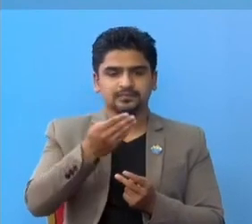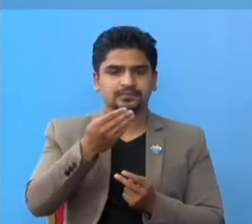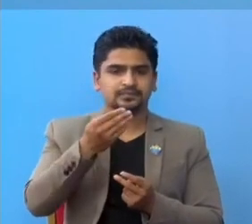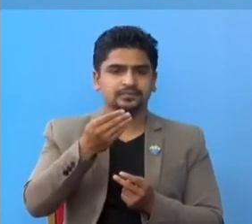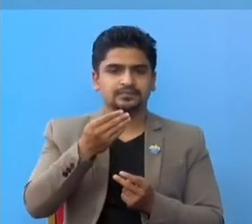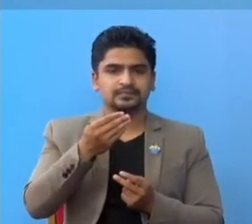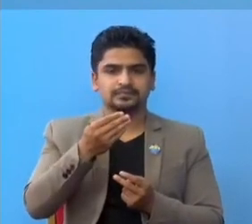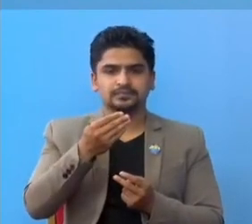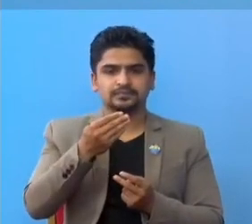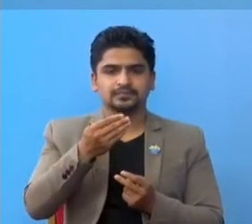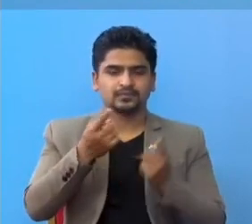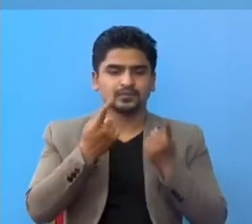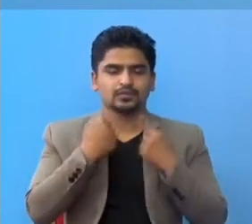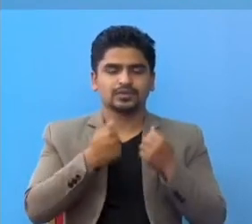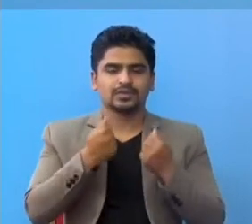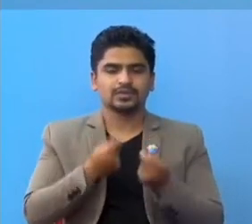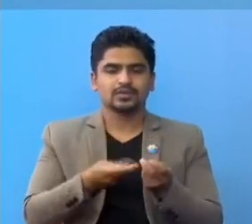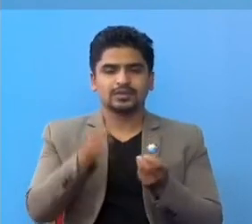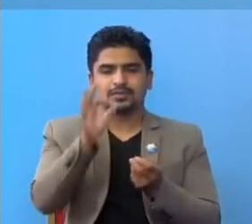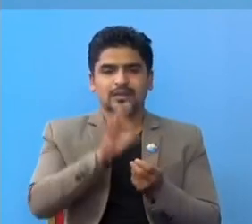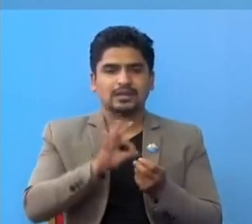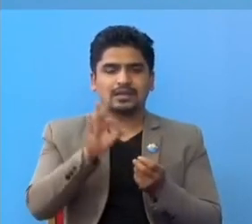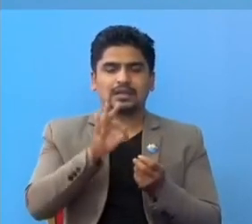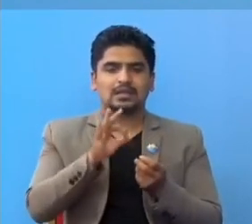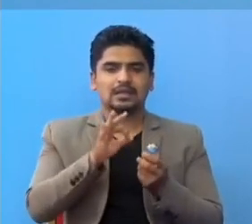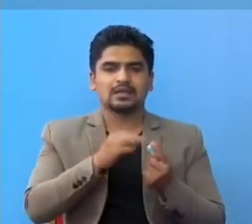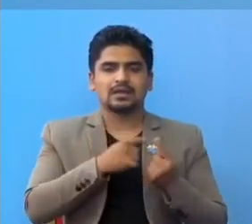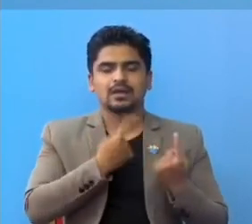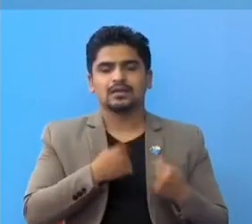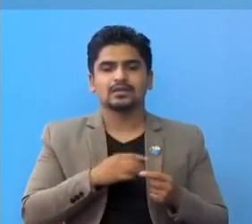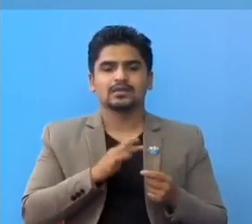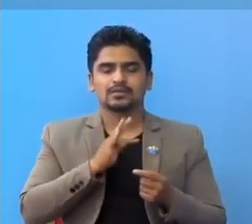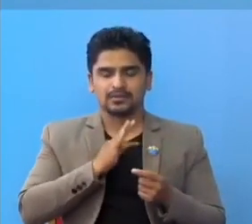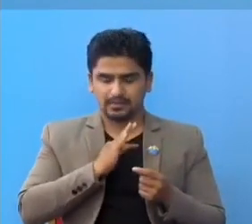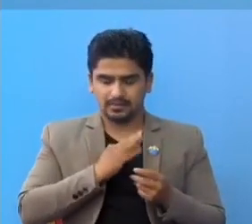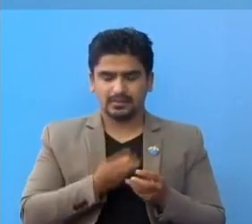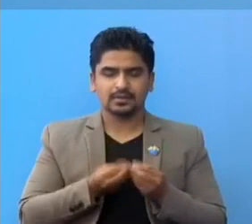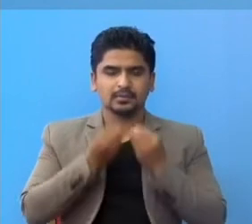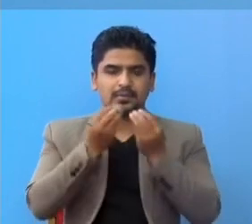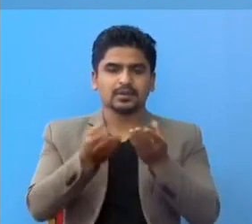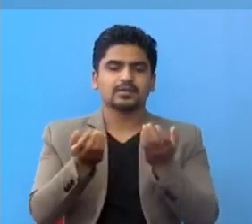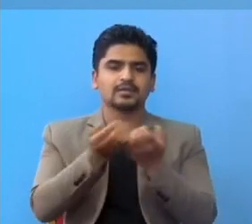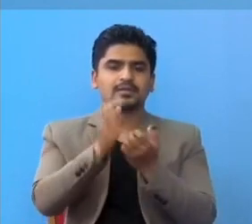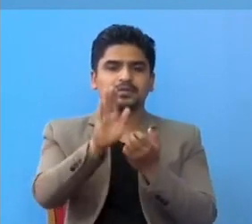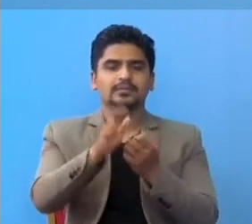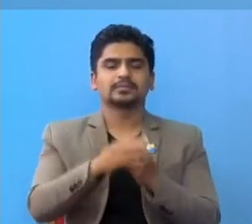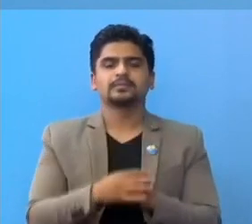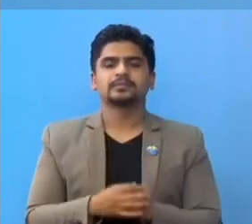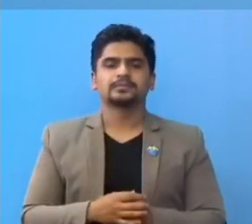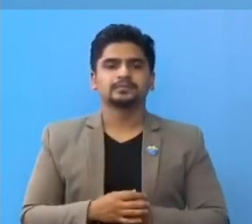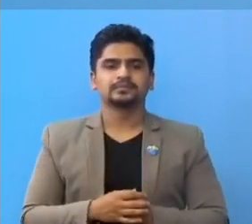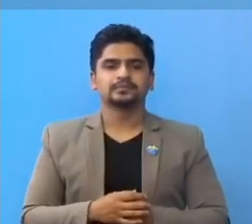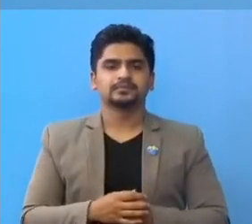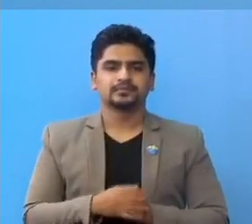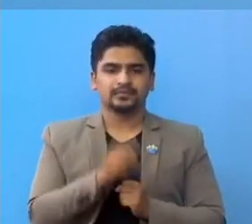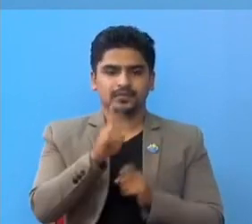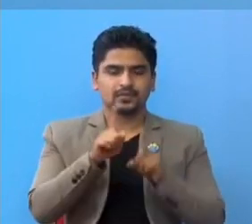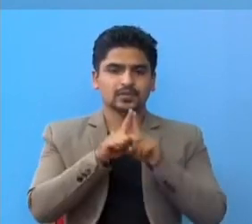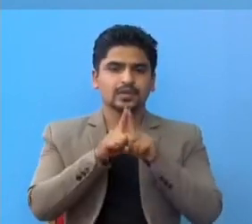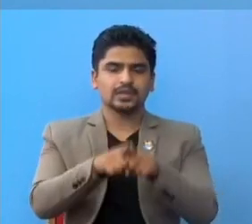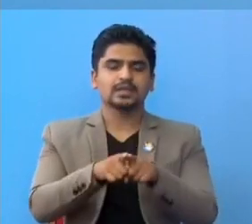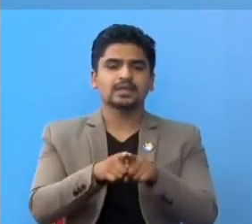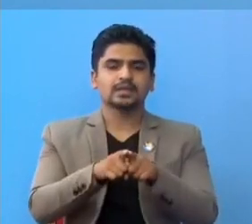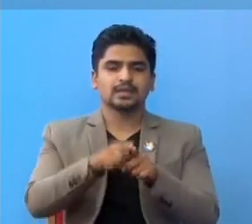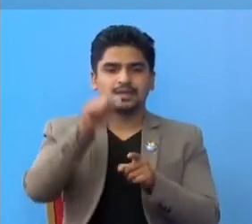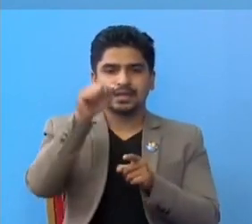मैं स्वास्त्य तथा जन्शंक्य मंत्राले हार्दिक संबेदना परकट गर्द चा एसका साथ